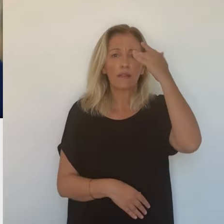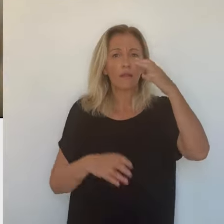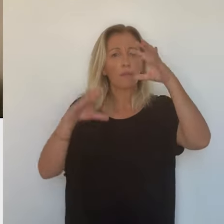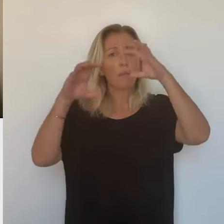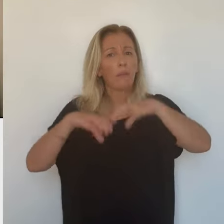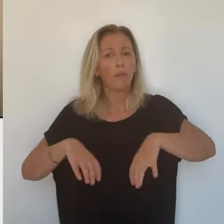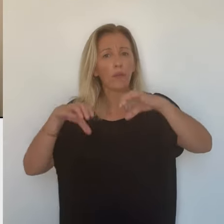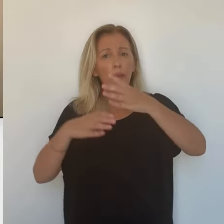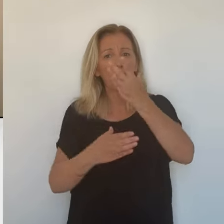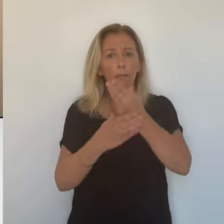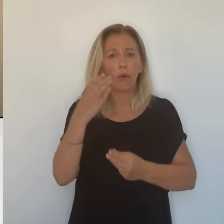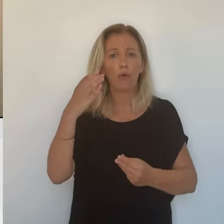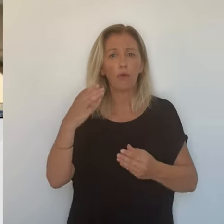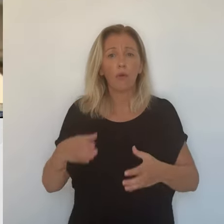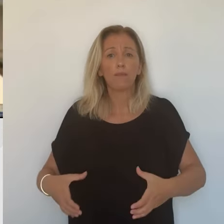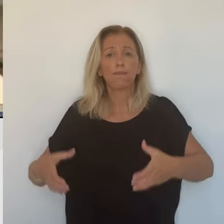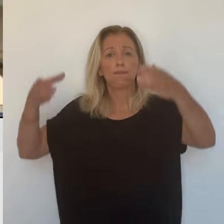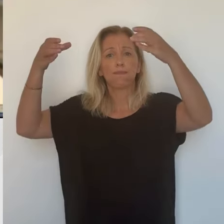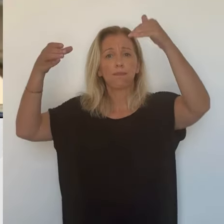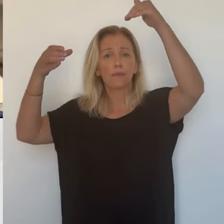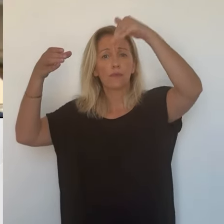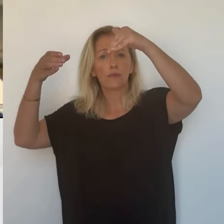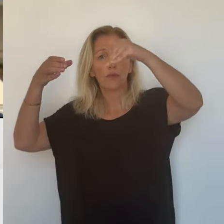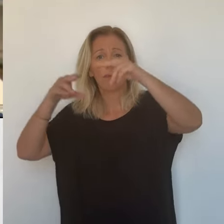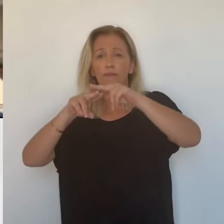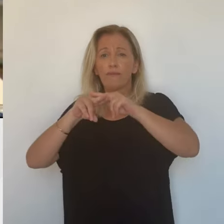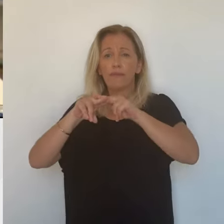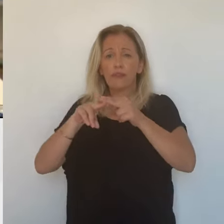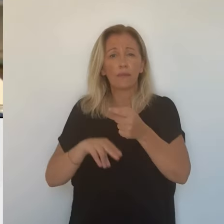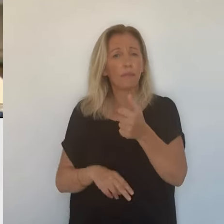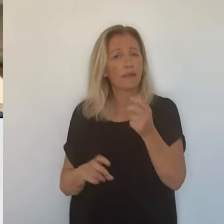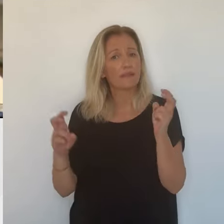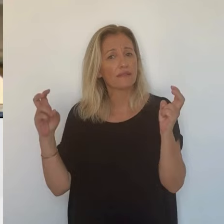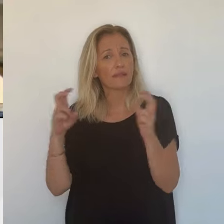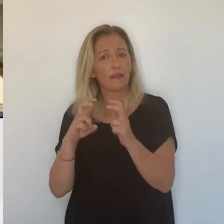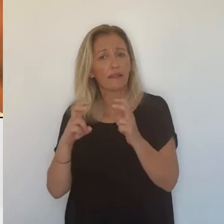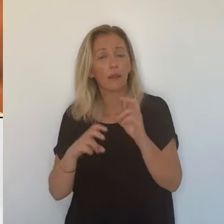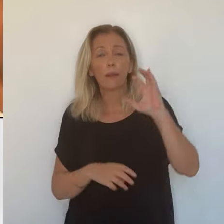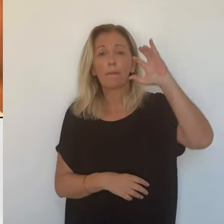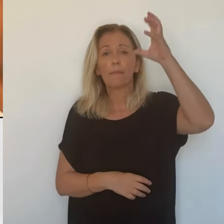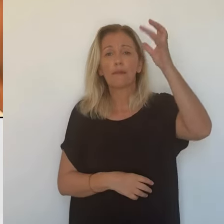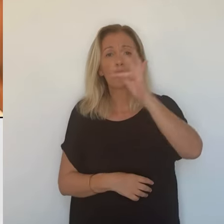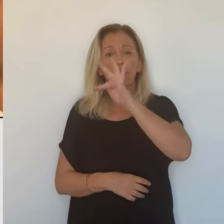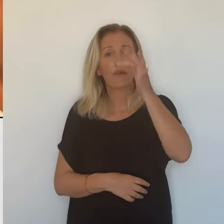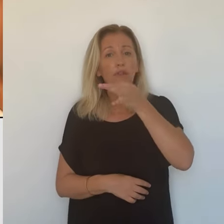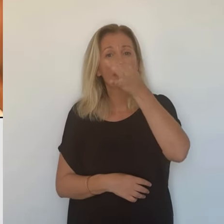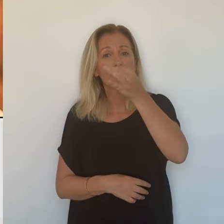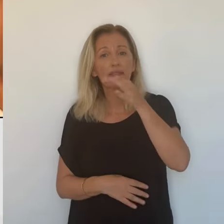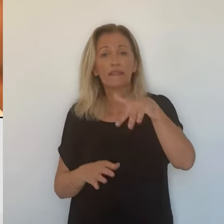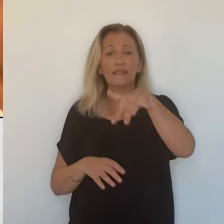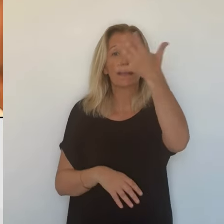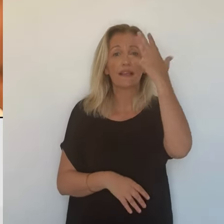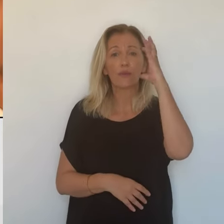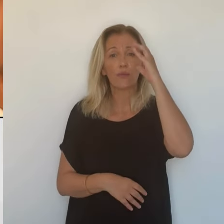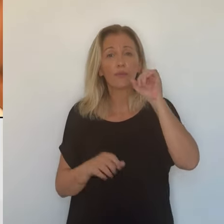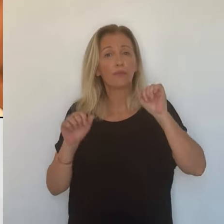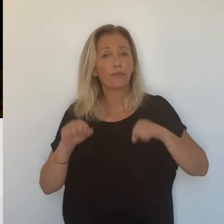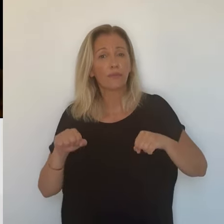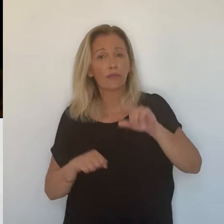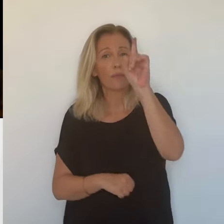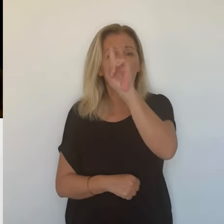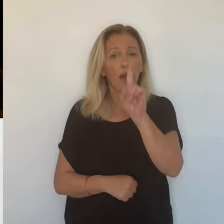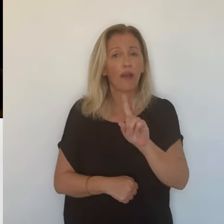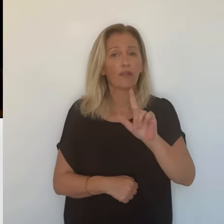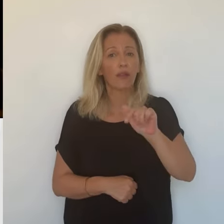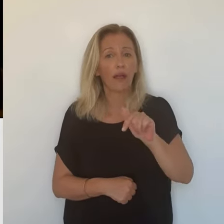faisait déjà sentir avant l'été. Les niveaux des nappes phréatiques sont bas voire très bas. Selon Météo France, des orages sont prévus autour du 15 août